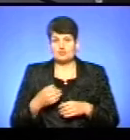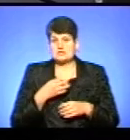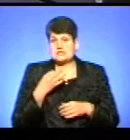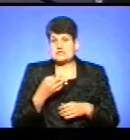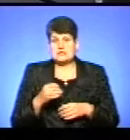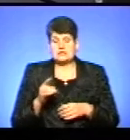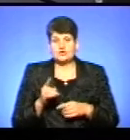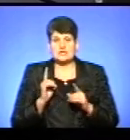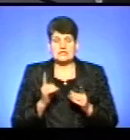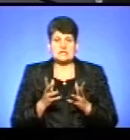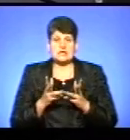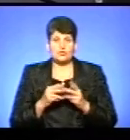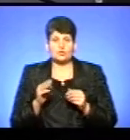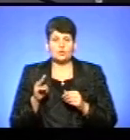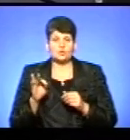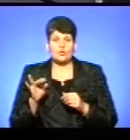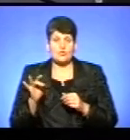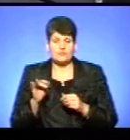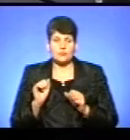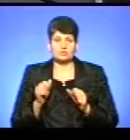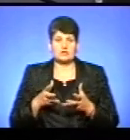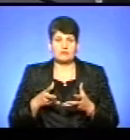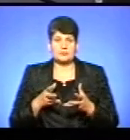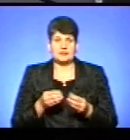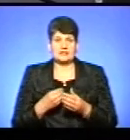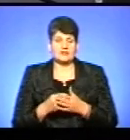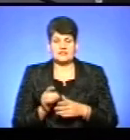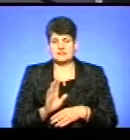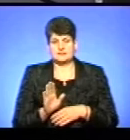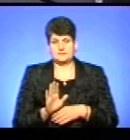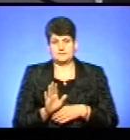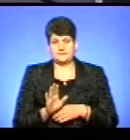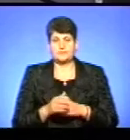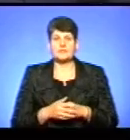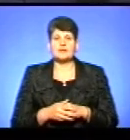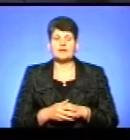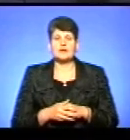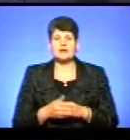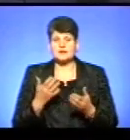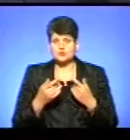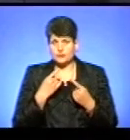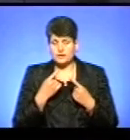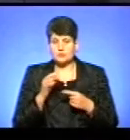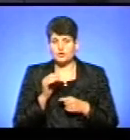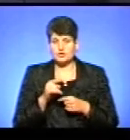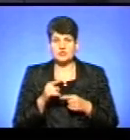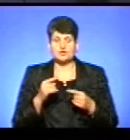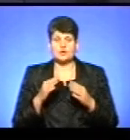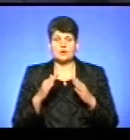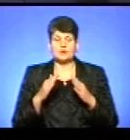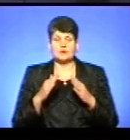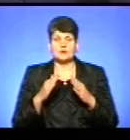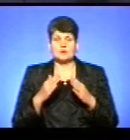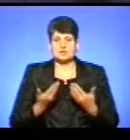що тільки за рахунок ТОРФа можна буде вплинути на вартість – ні. І якщо говорити про те, щоб мешканці різних будинків